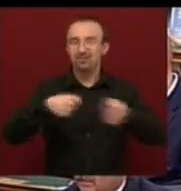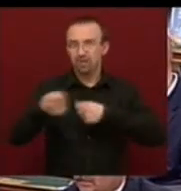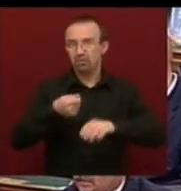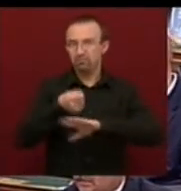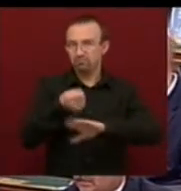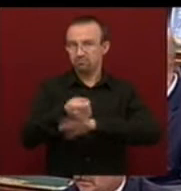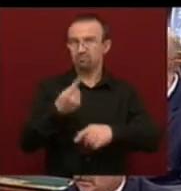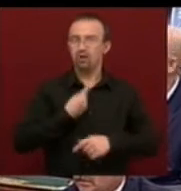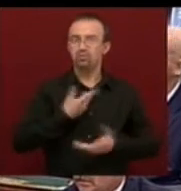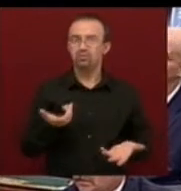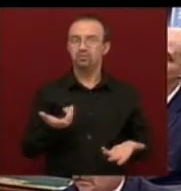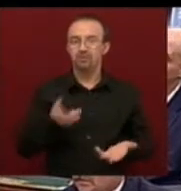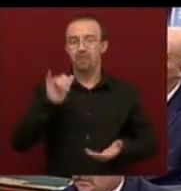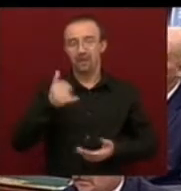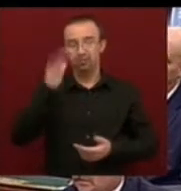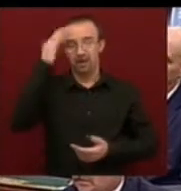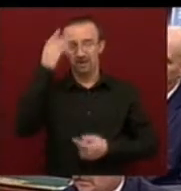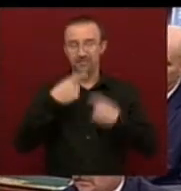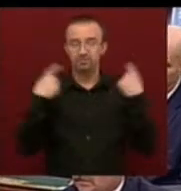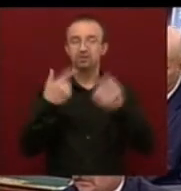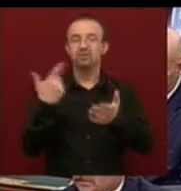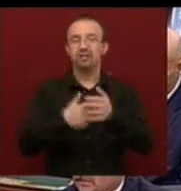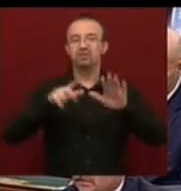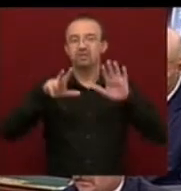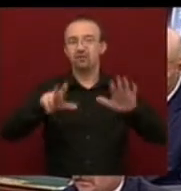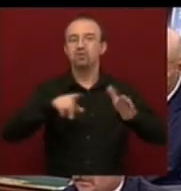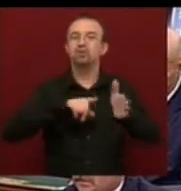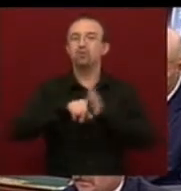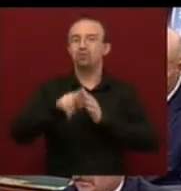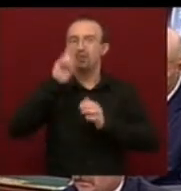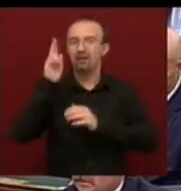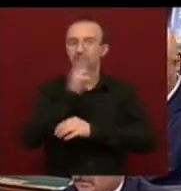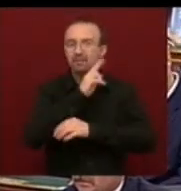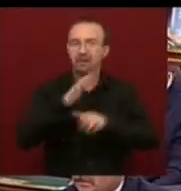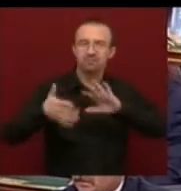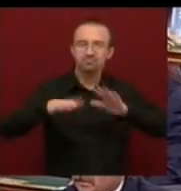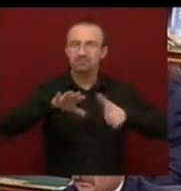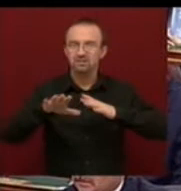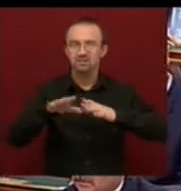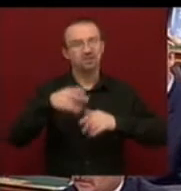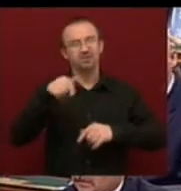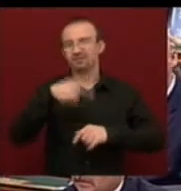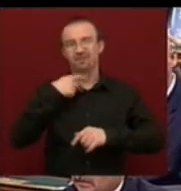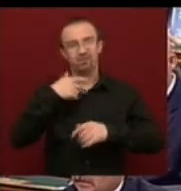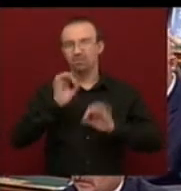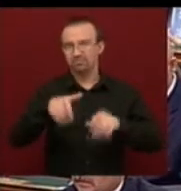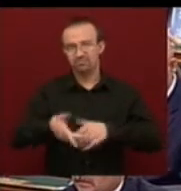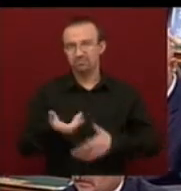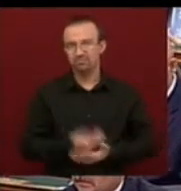finanszírozhatjuk magunkat. És úgy emlékszünk, 2008. októberre-novemberek körül messze nem ez volt a helyzet.